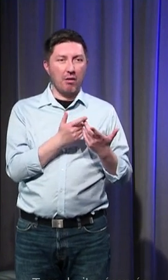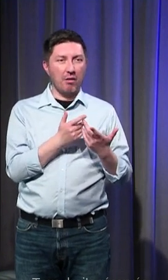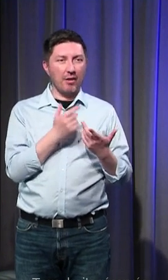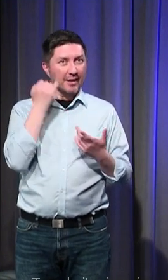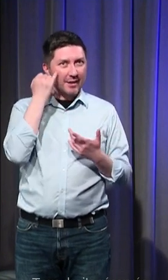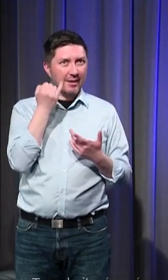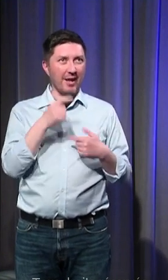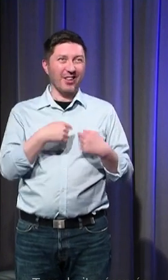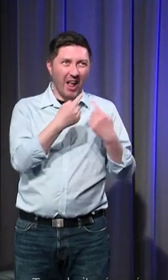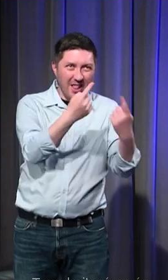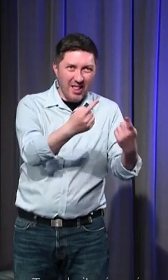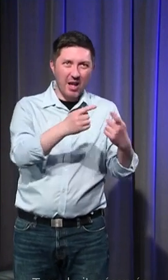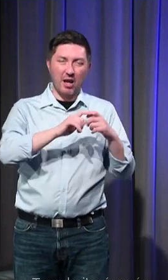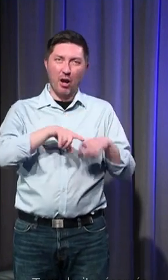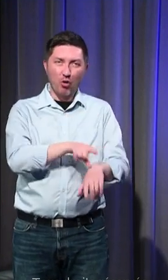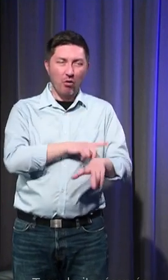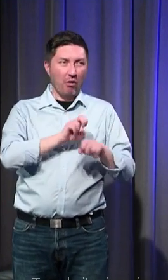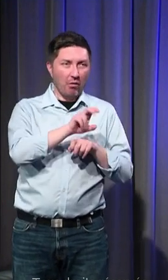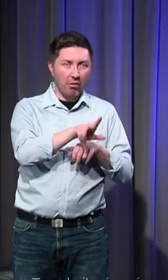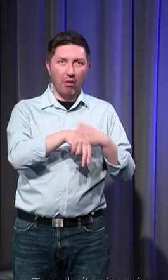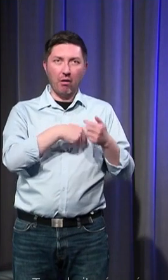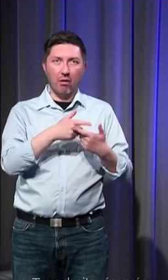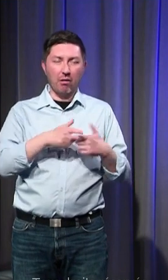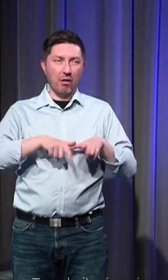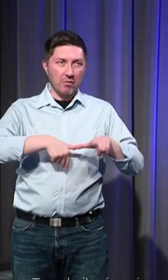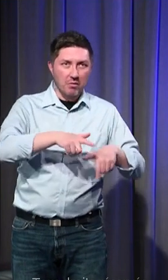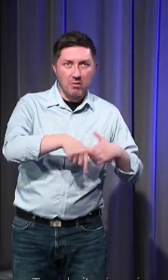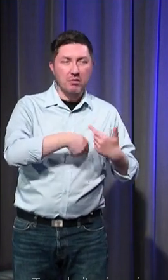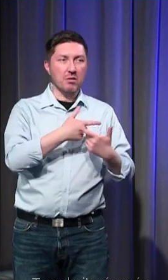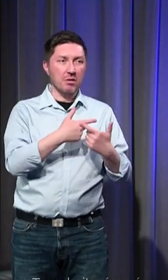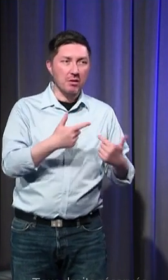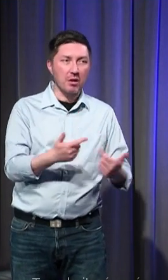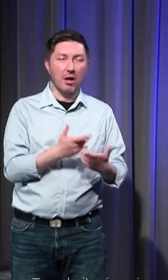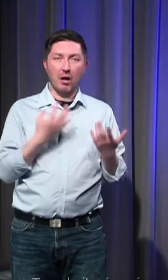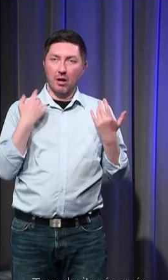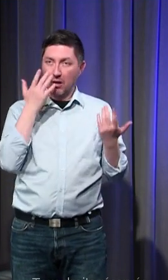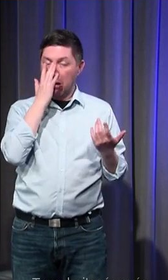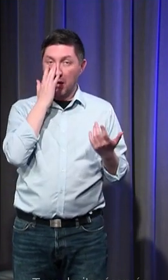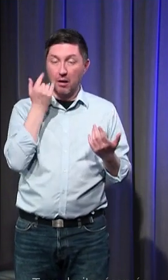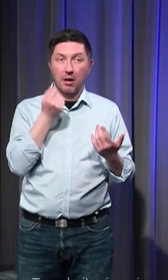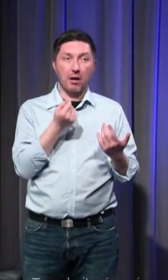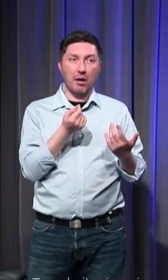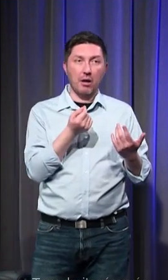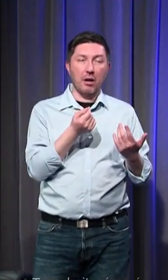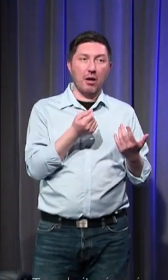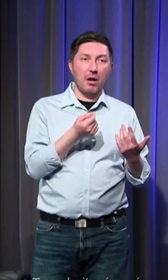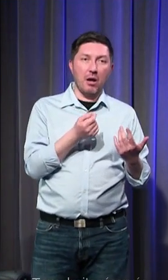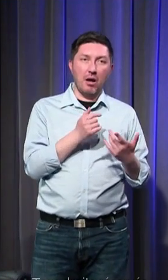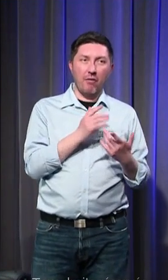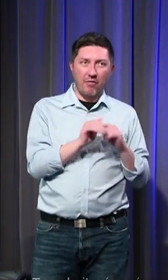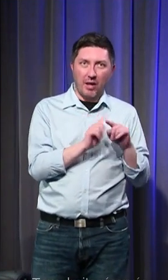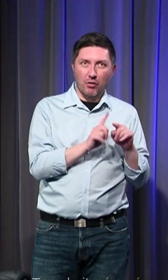le temps de remise en forme le temps de la souffrance et le temps de la récupération sont des choses qui sont prises en compte